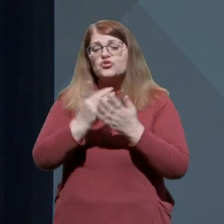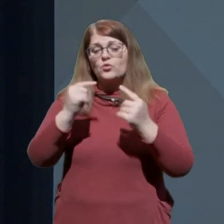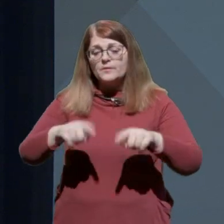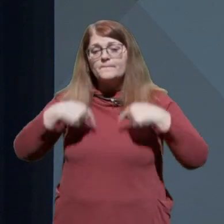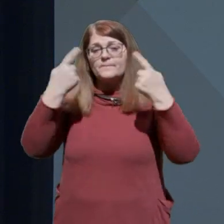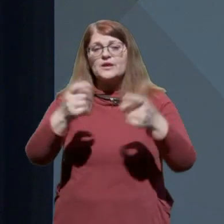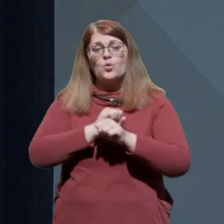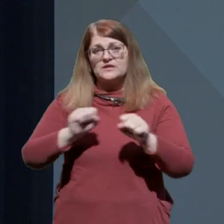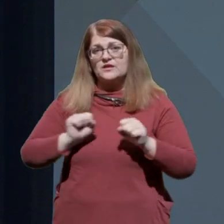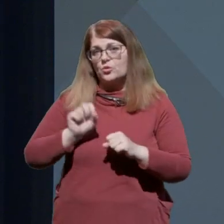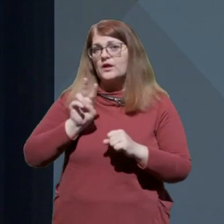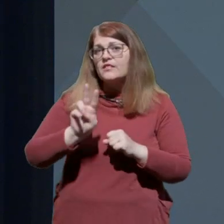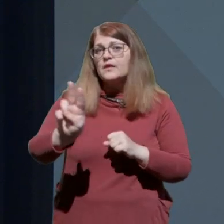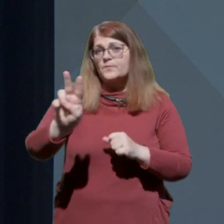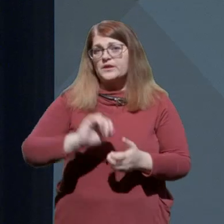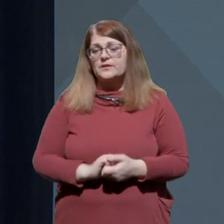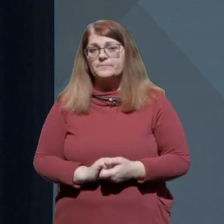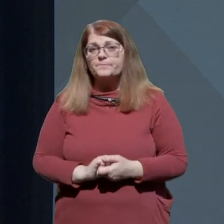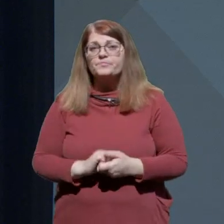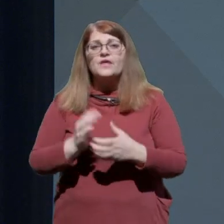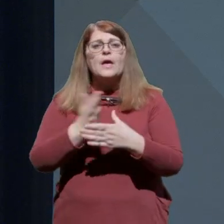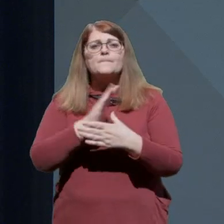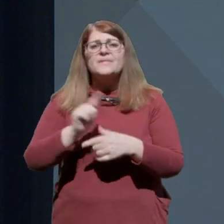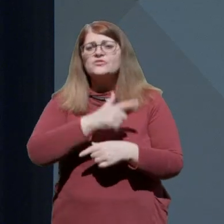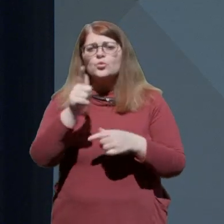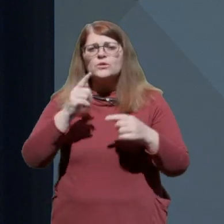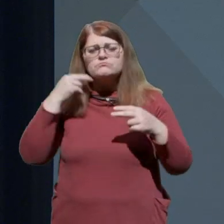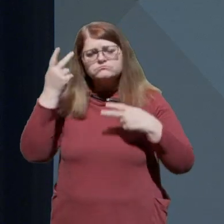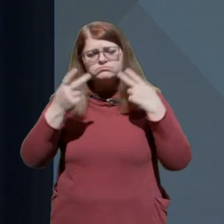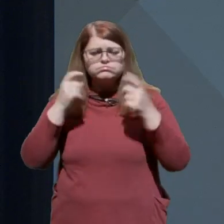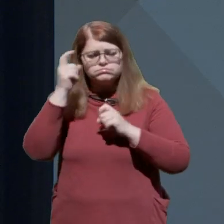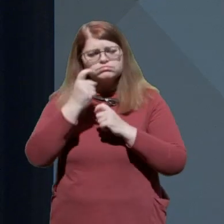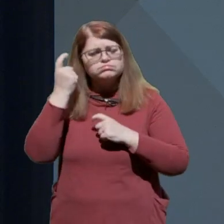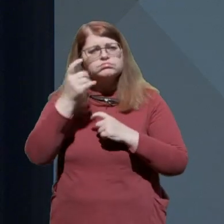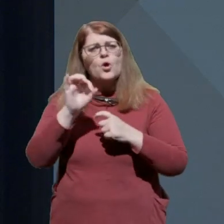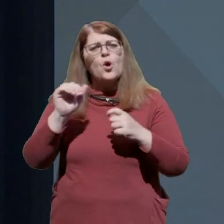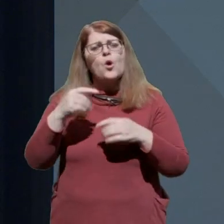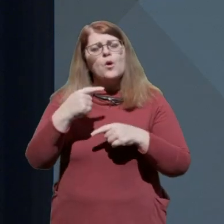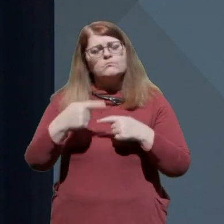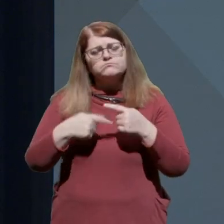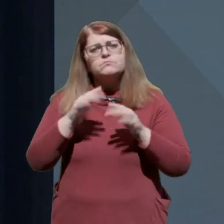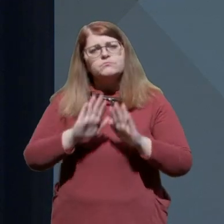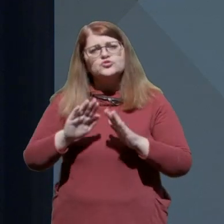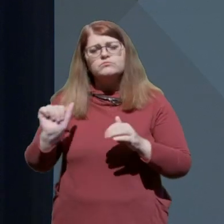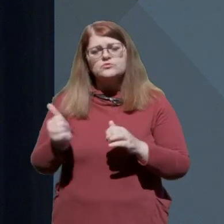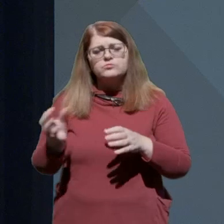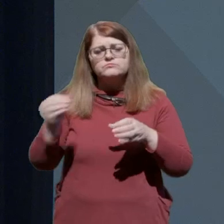torka naprej. Vsem je drugim pravčujemo možnost ponovnega, postopnega zagona vseh tistih dejavnosti, in